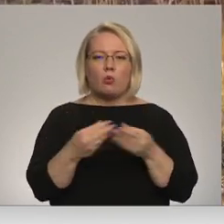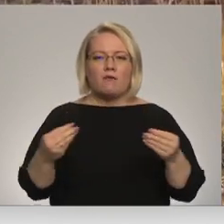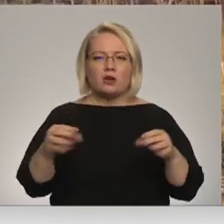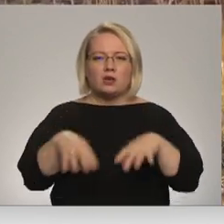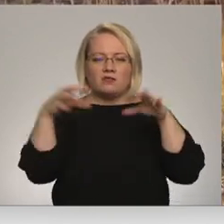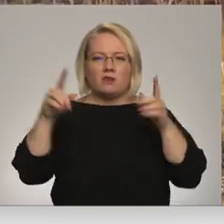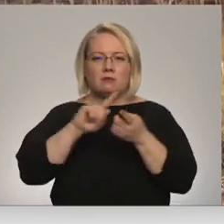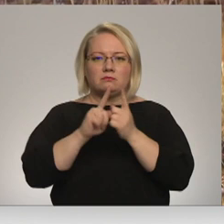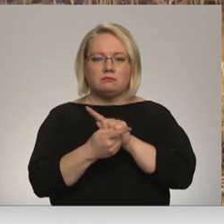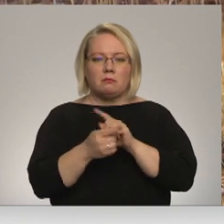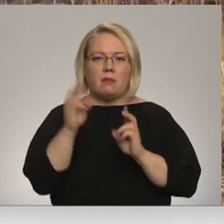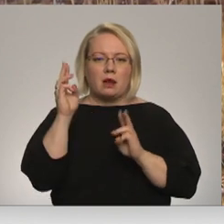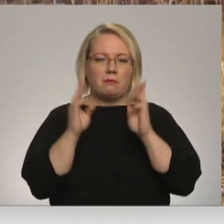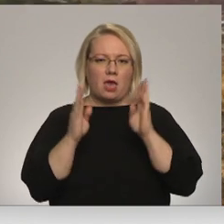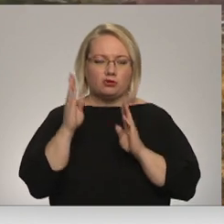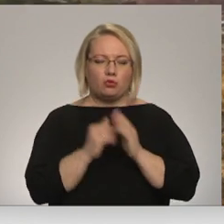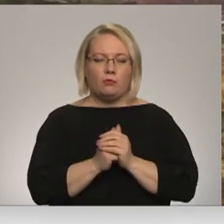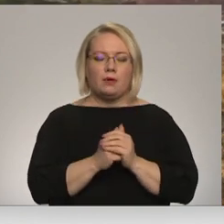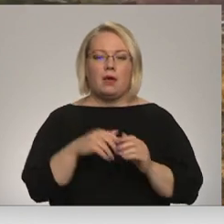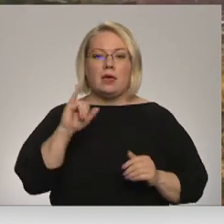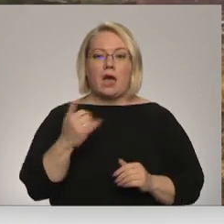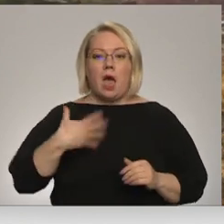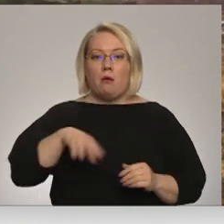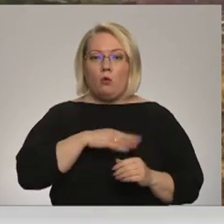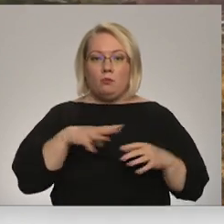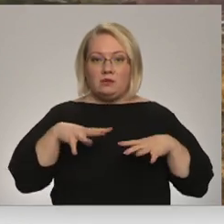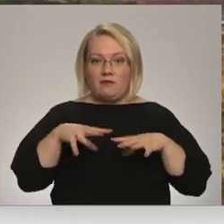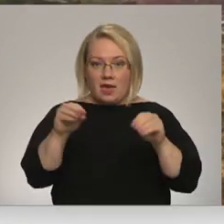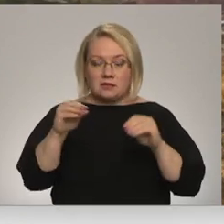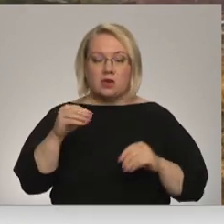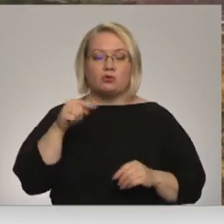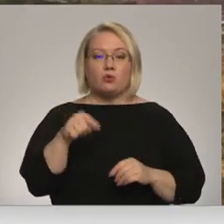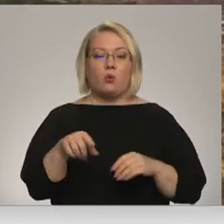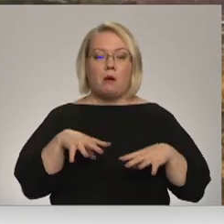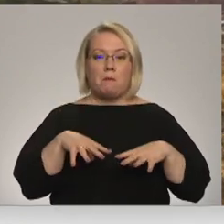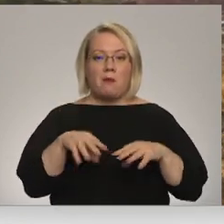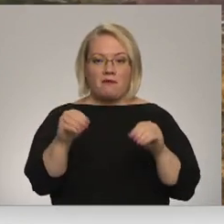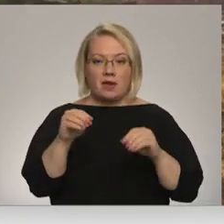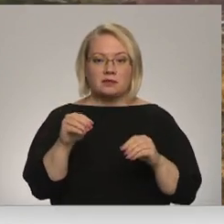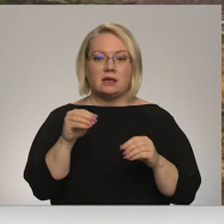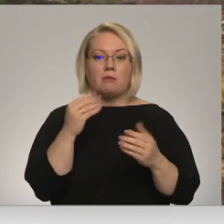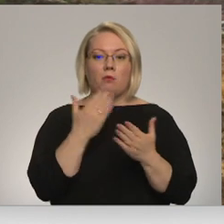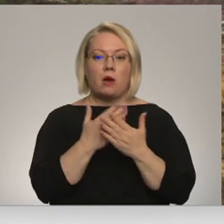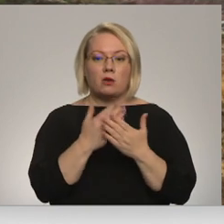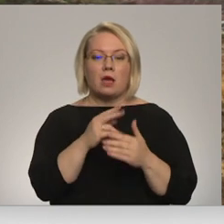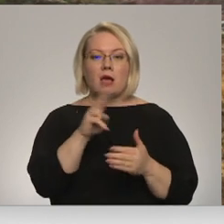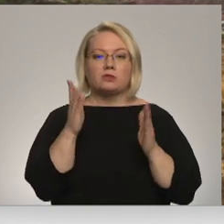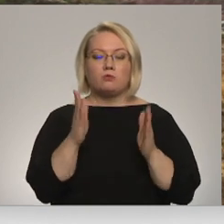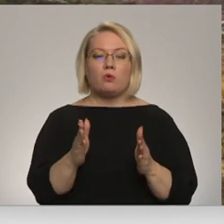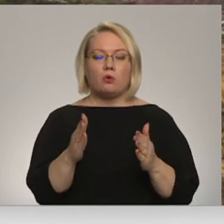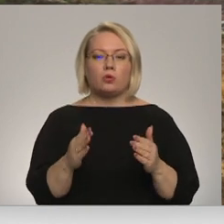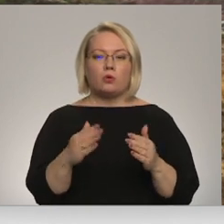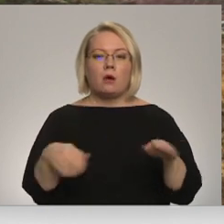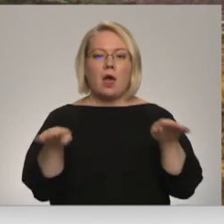pārvēršanos par mežu. Ja mums veiksies un mēs šo paveiksim, parauks, kas būtu līdzvērtīgās